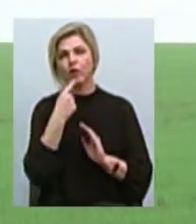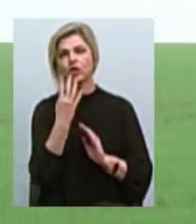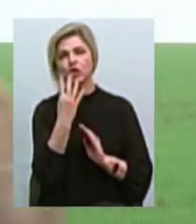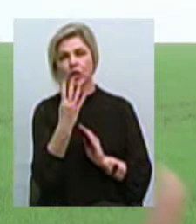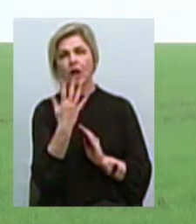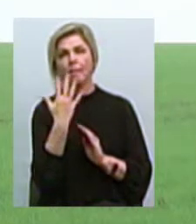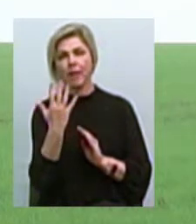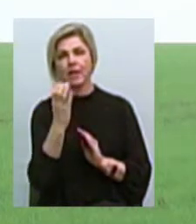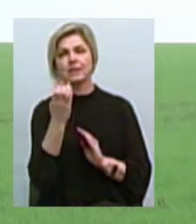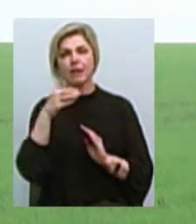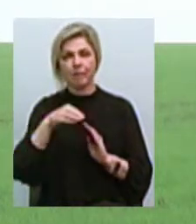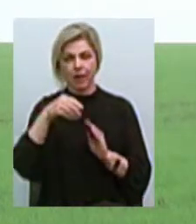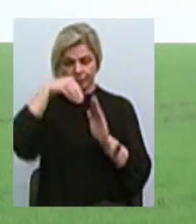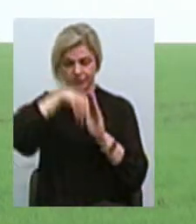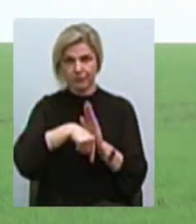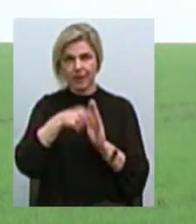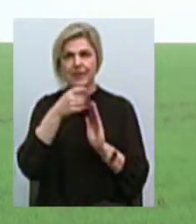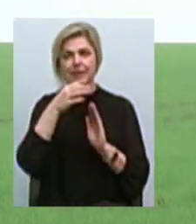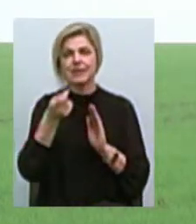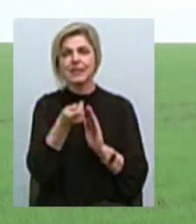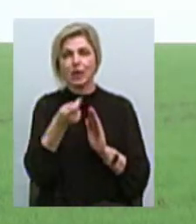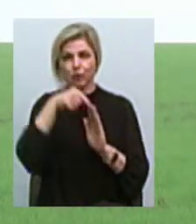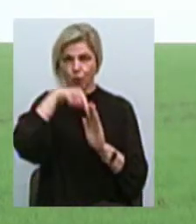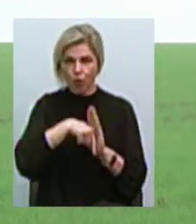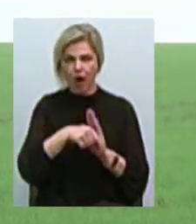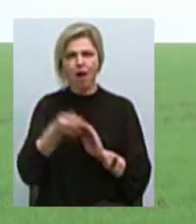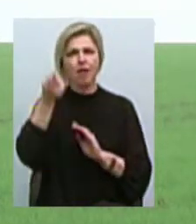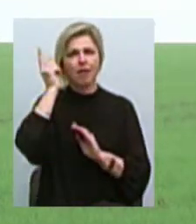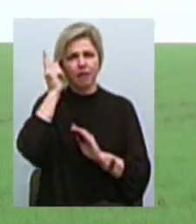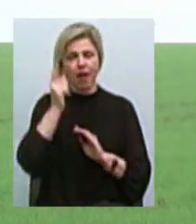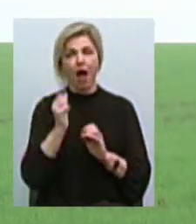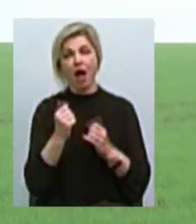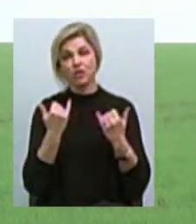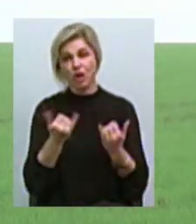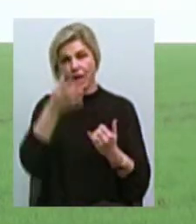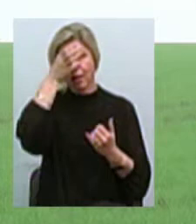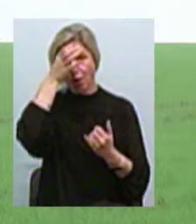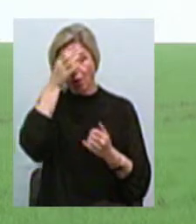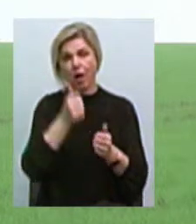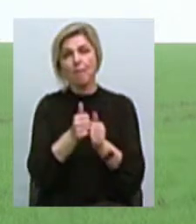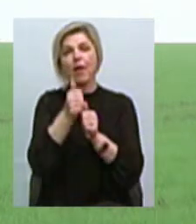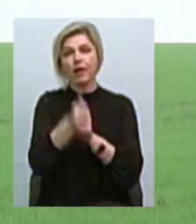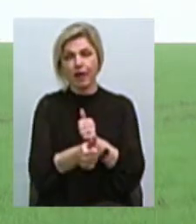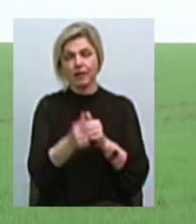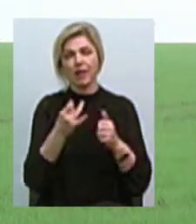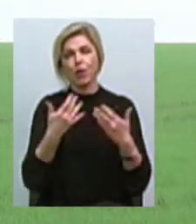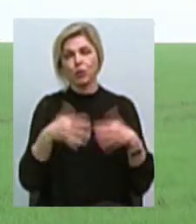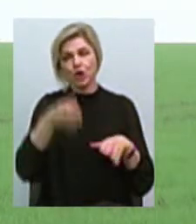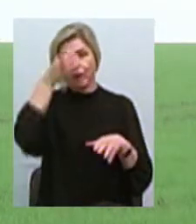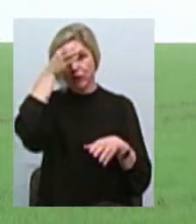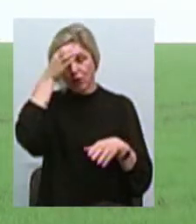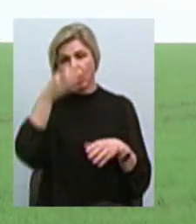це так іспокон віків було. Але зараз наука йде вперед, і вже знайшли вчені, що 2